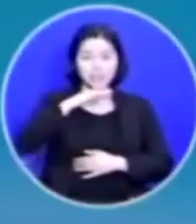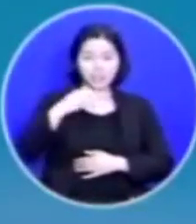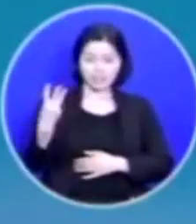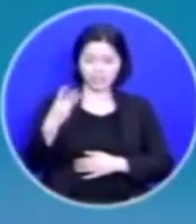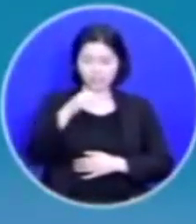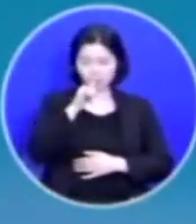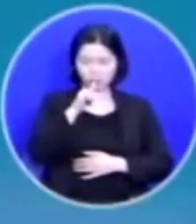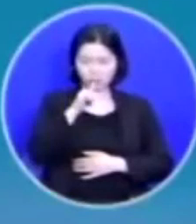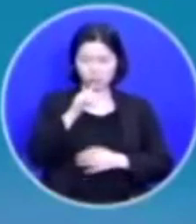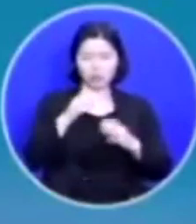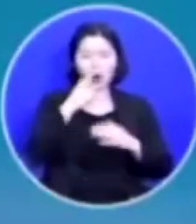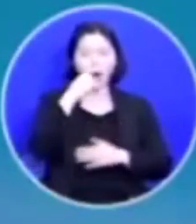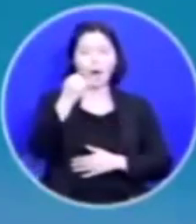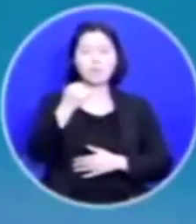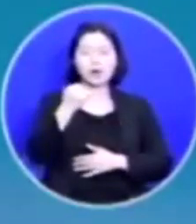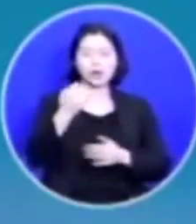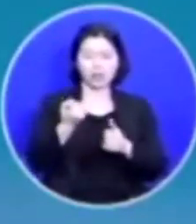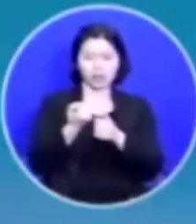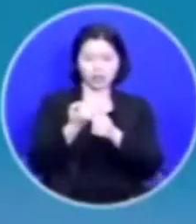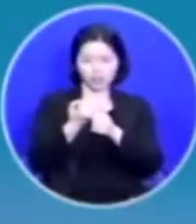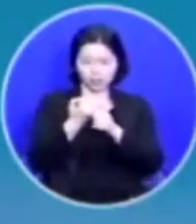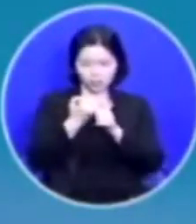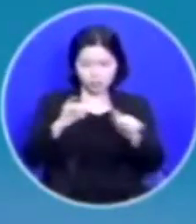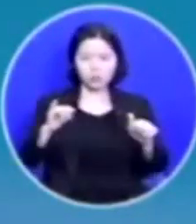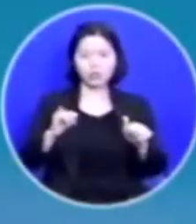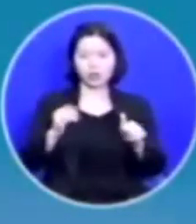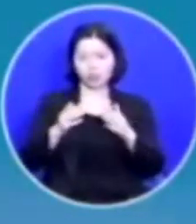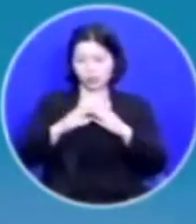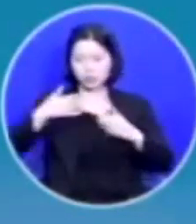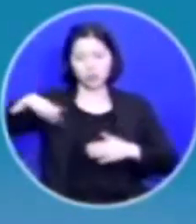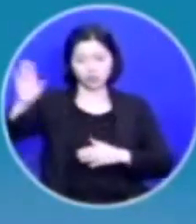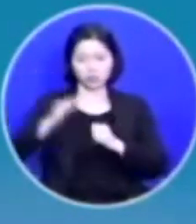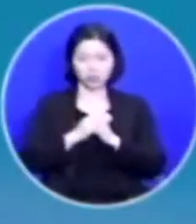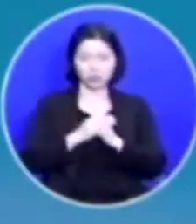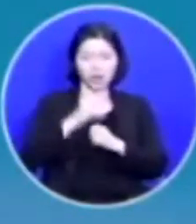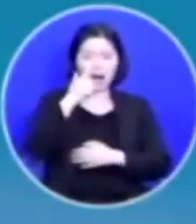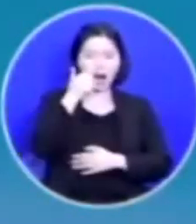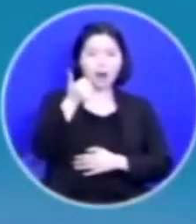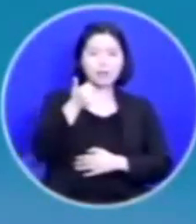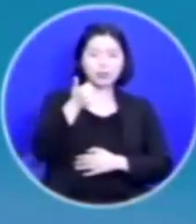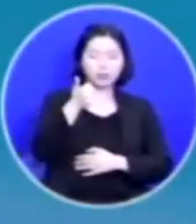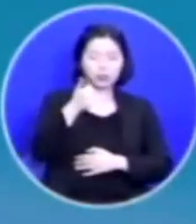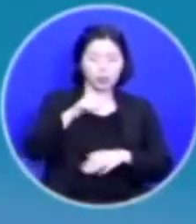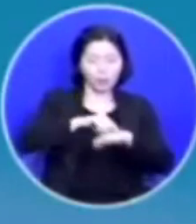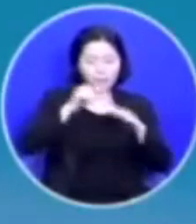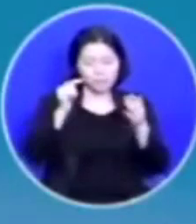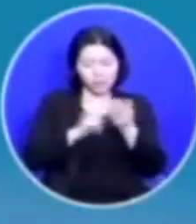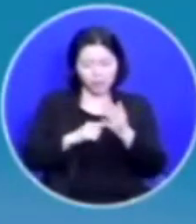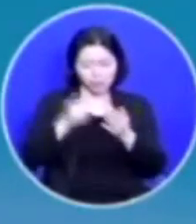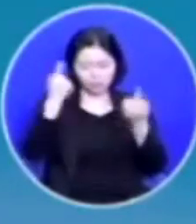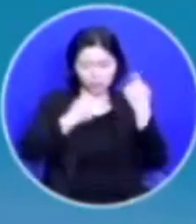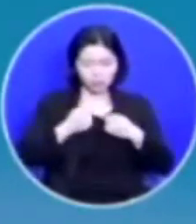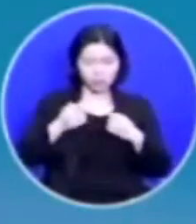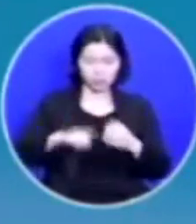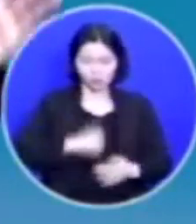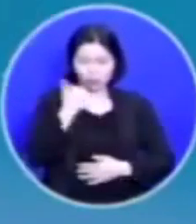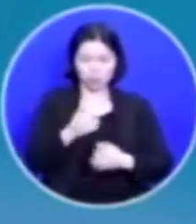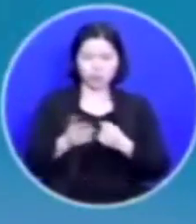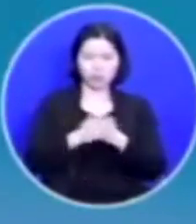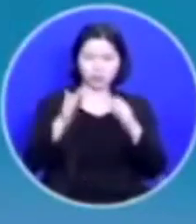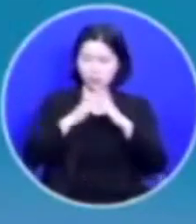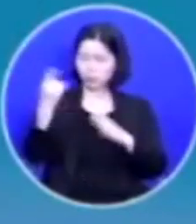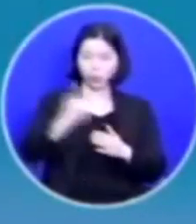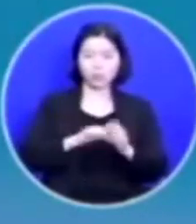집을 나가셨어요 이혼하시겠다고 집을 나가셨어요 아버지도 상심이 되고 너무 화가 나섰는지 집에